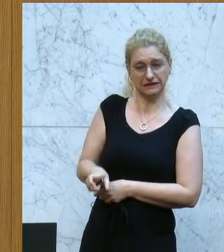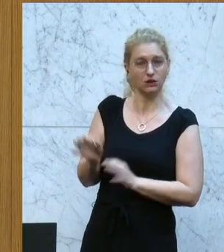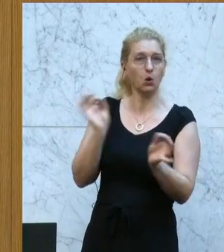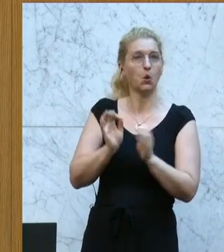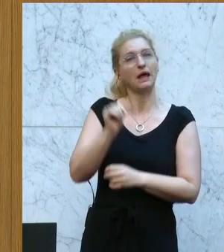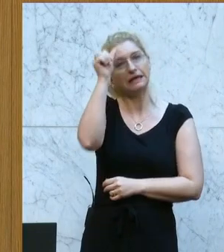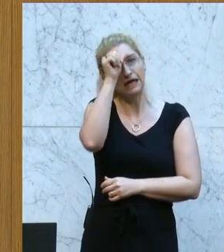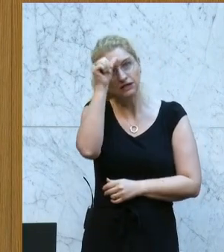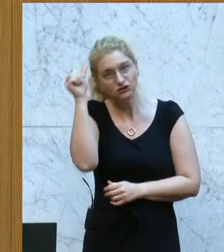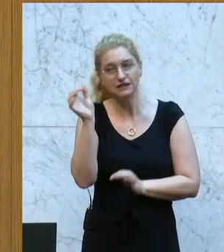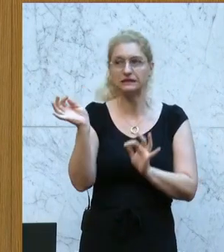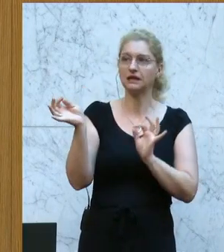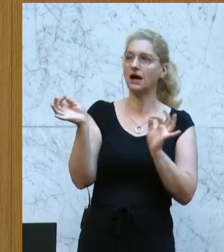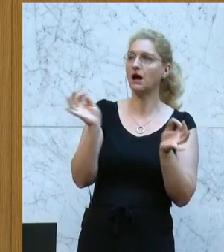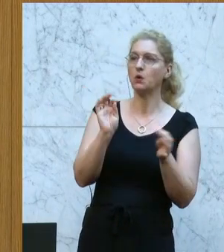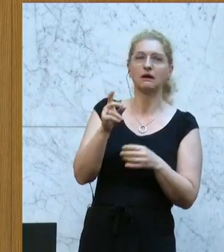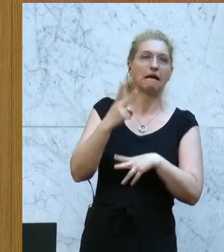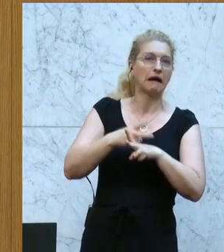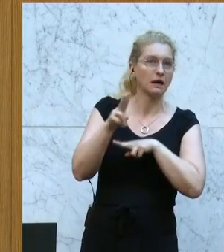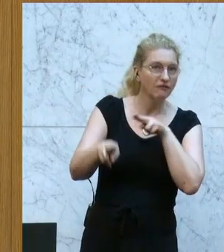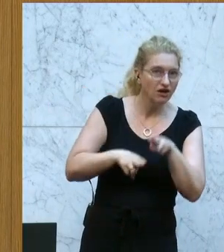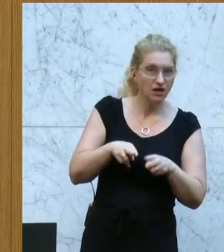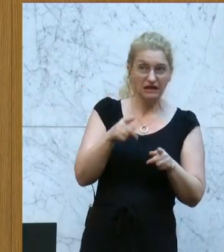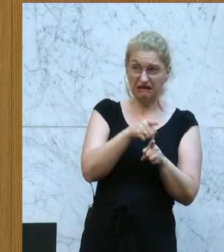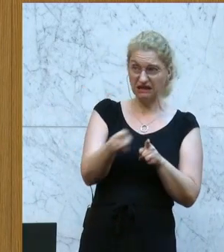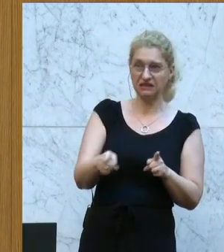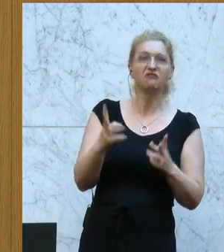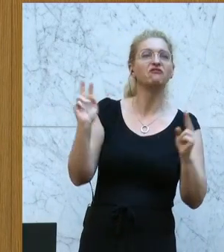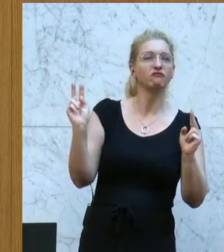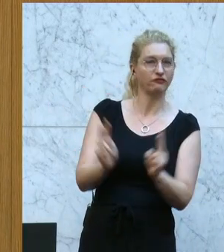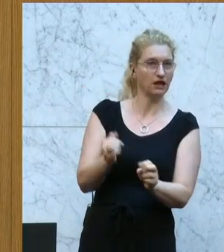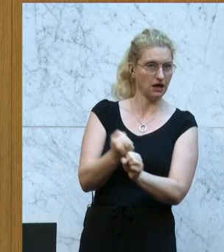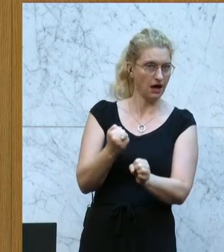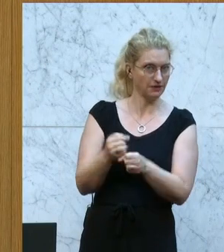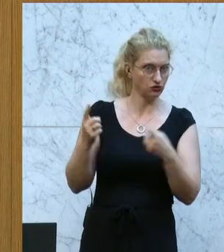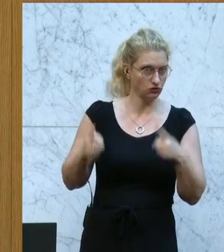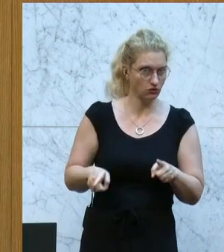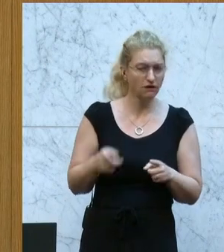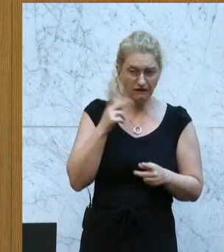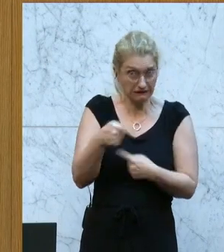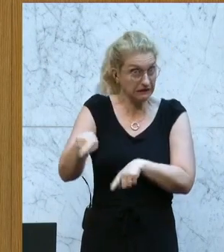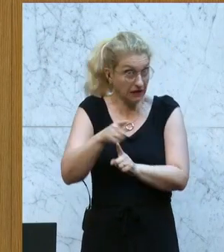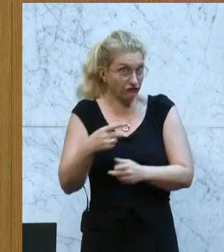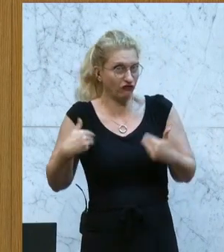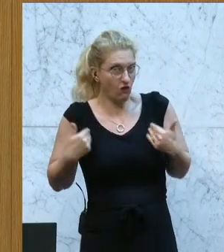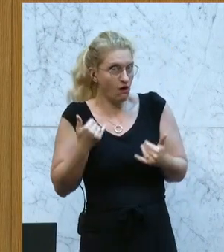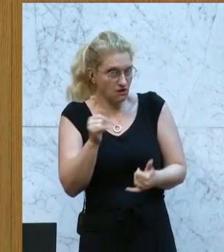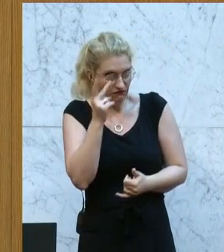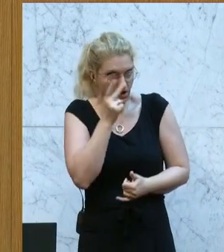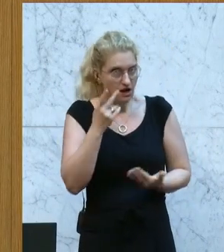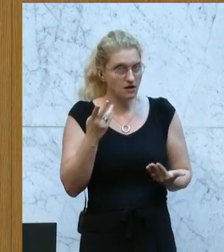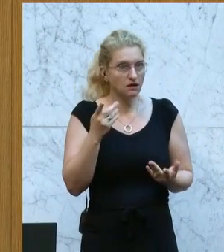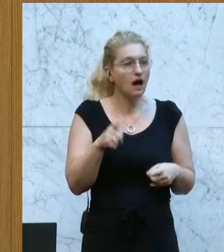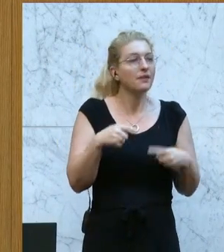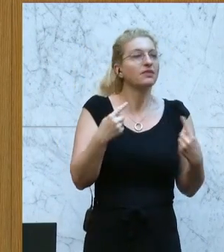Krankenschwester oder ein Krankenpfleger sollen weniger arbeiten, natürlich würden sich die freuen. Das verstehe ich schon. Aber wie